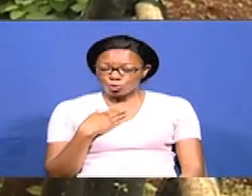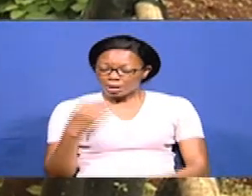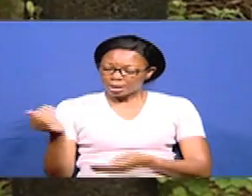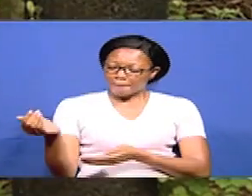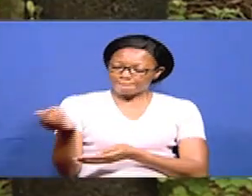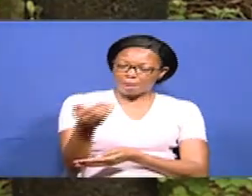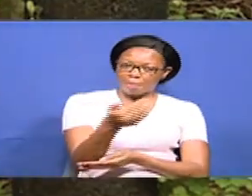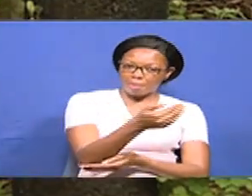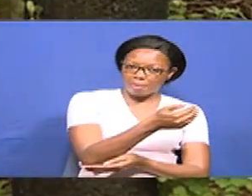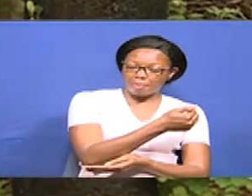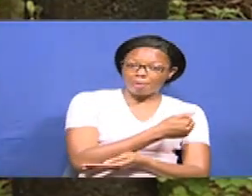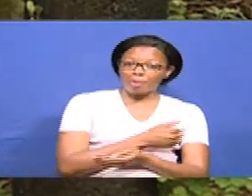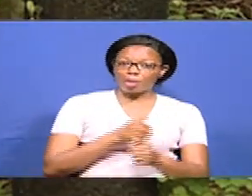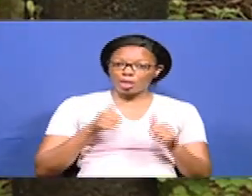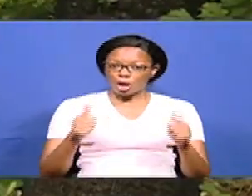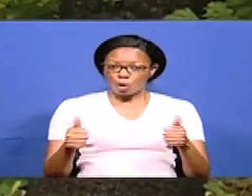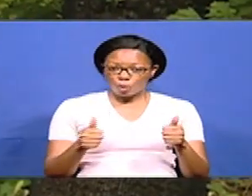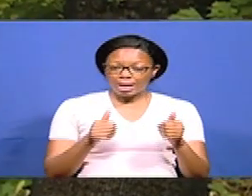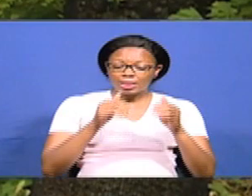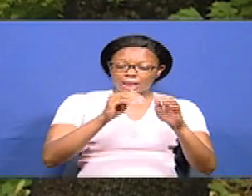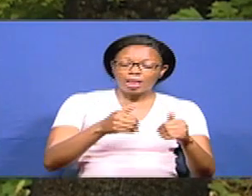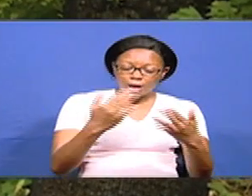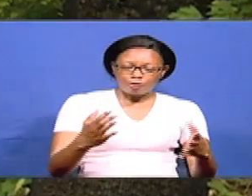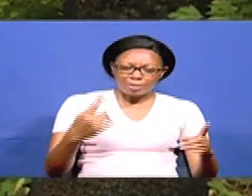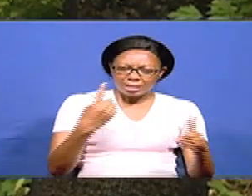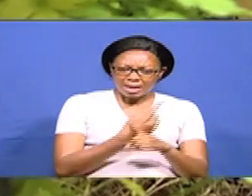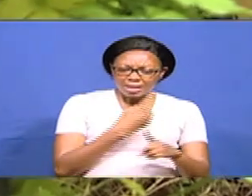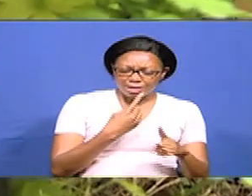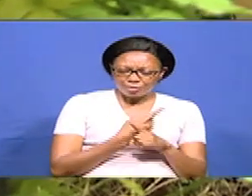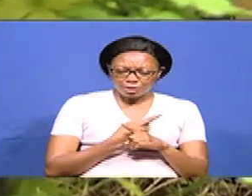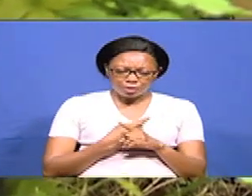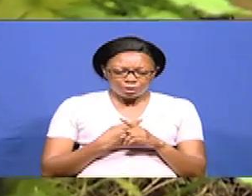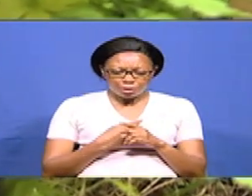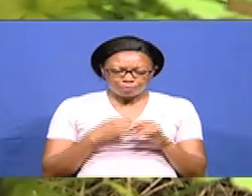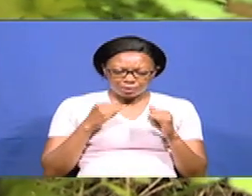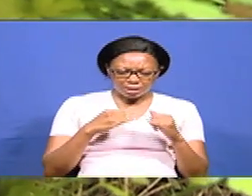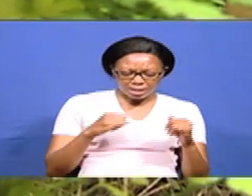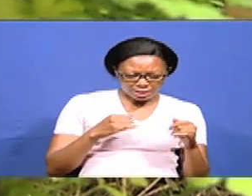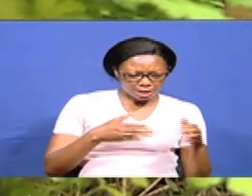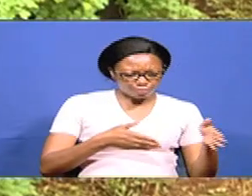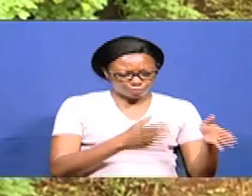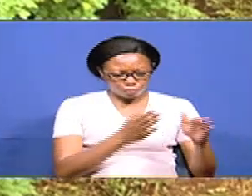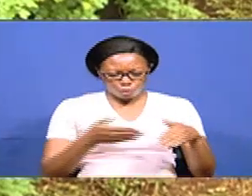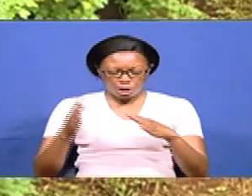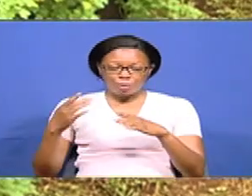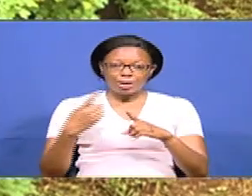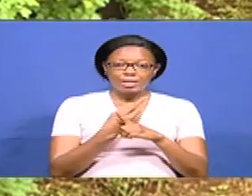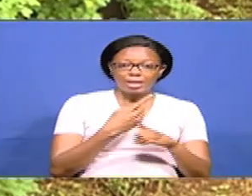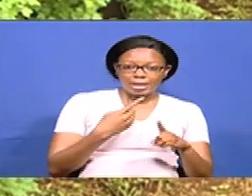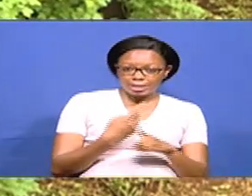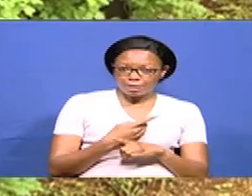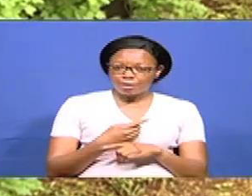mapatobora zaidi katika nyanja hii ya kilimu, wakulima wemejaribu aina mbalimbali za kilimu na mbinu tofauti